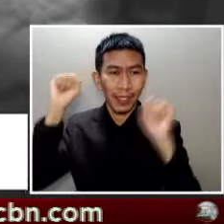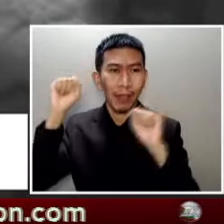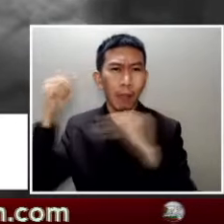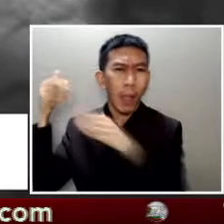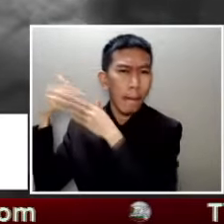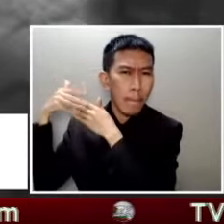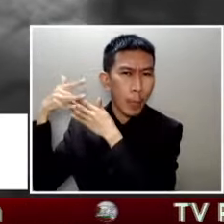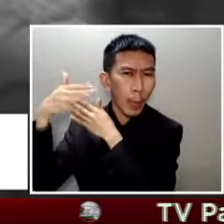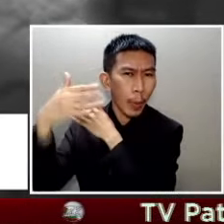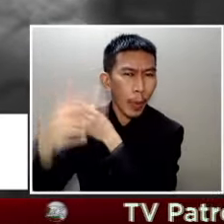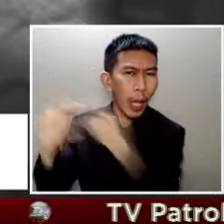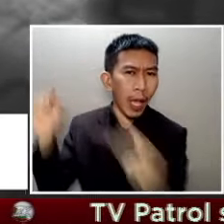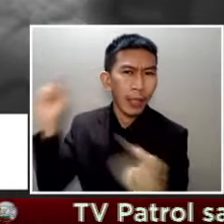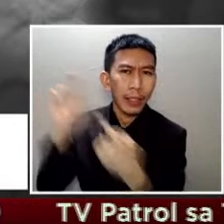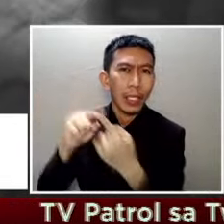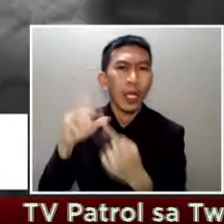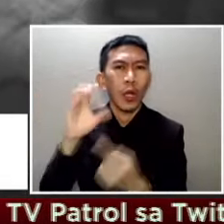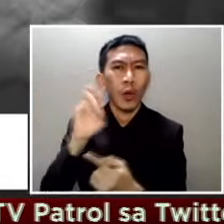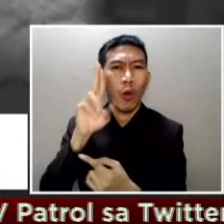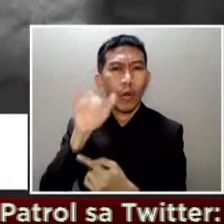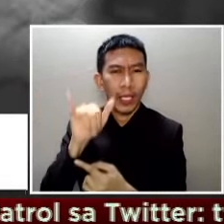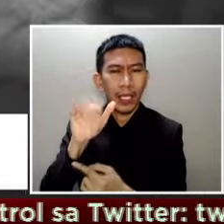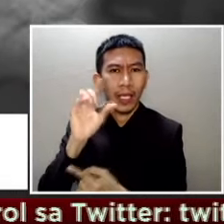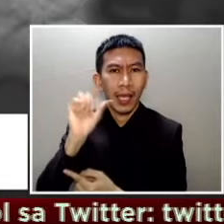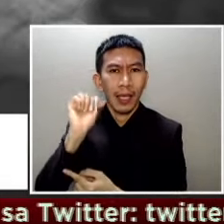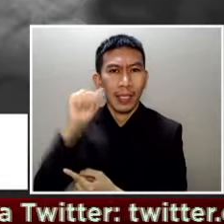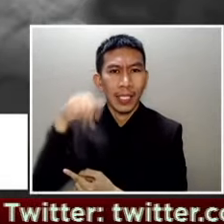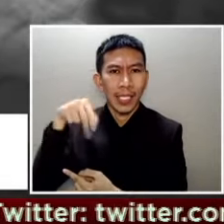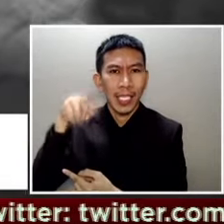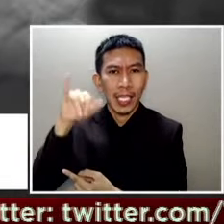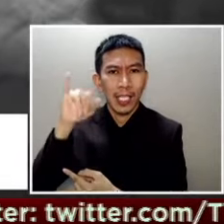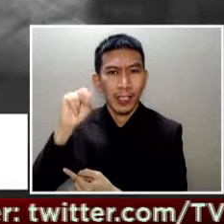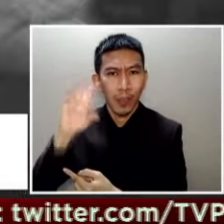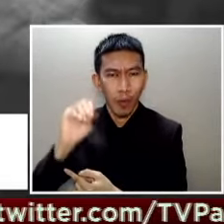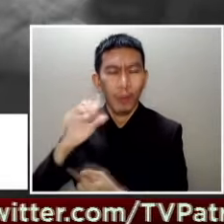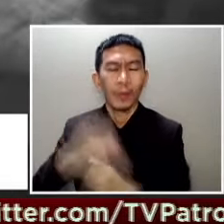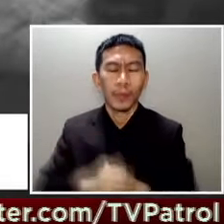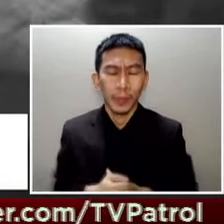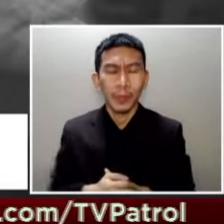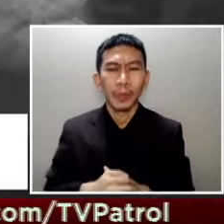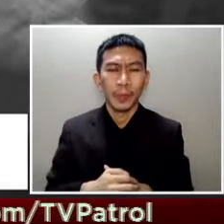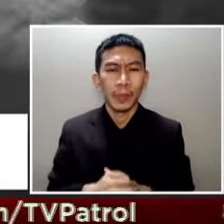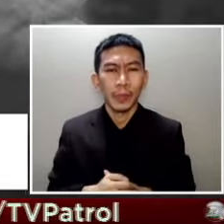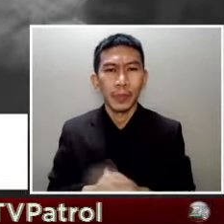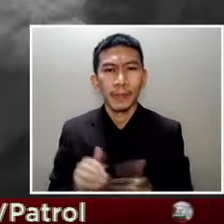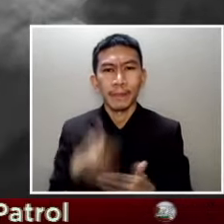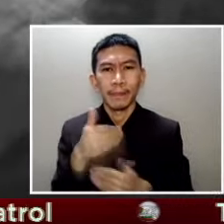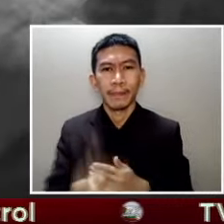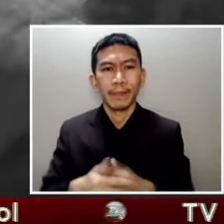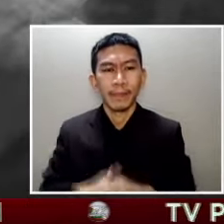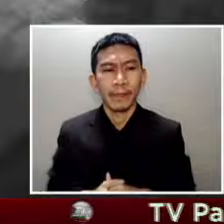Administrasyong Korea-Kino Joyce Balancho ABS CBN News